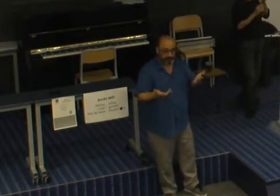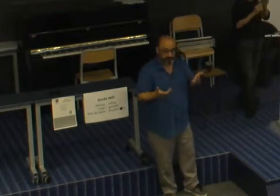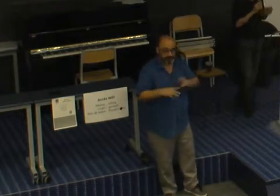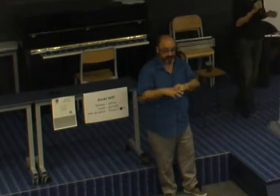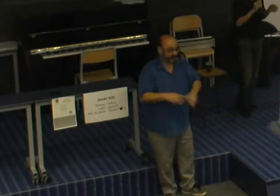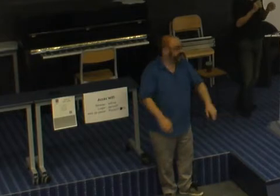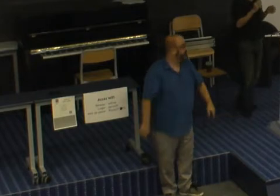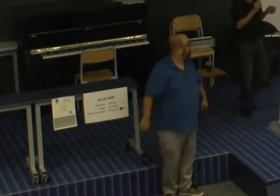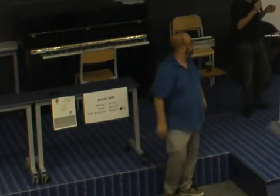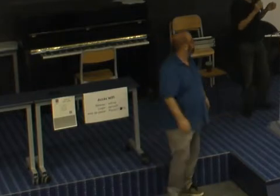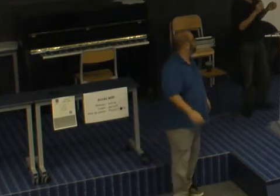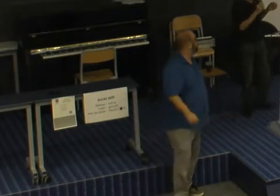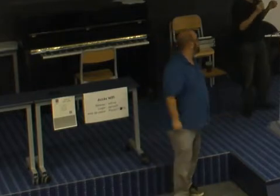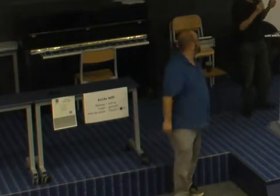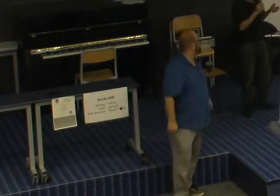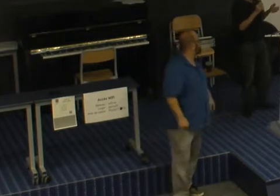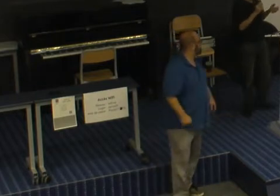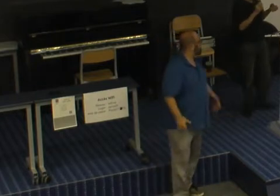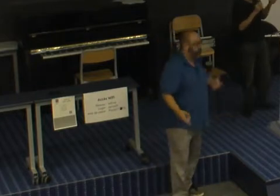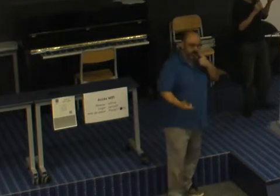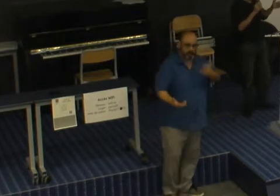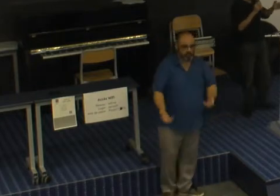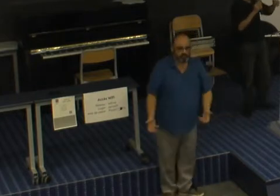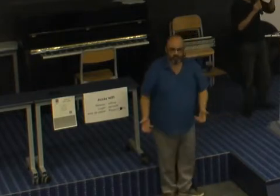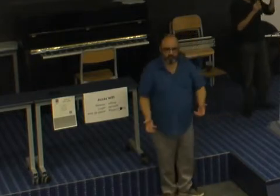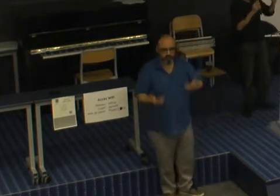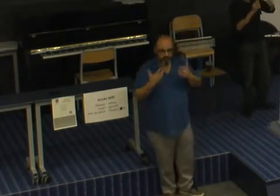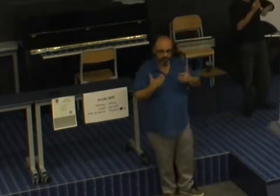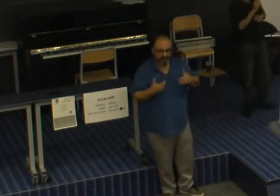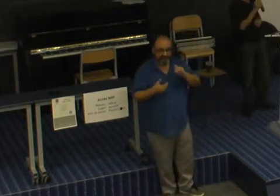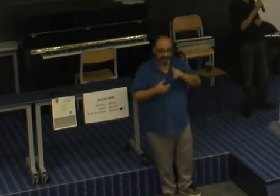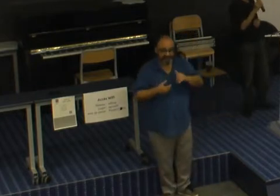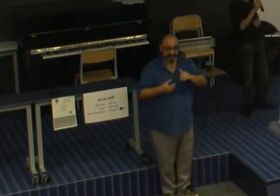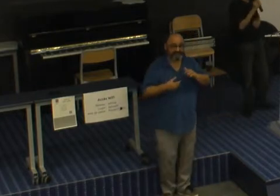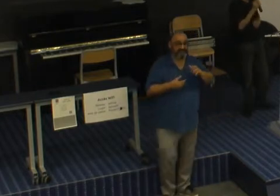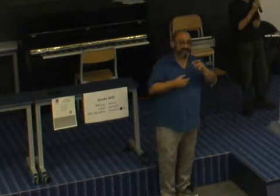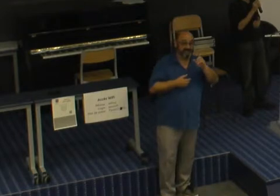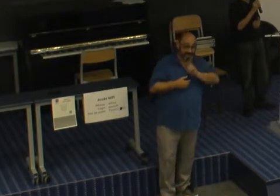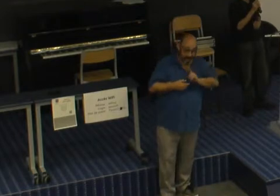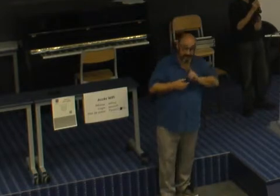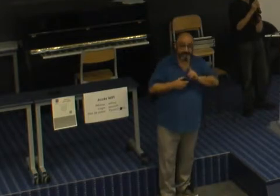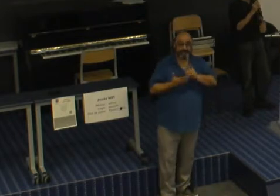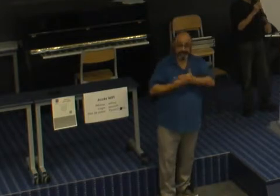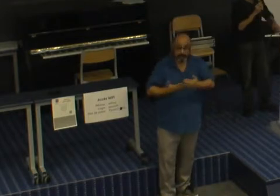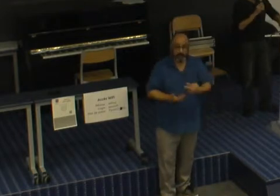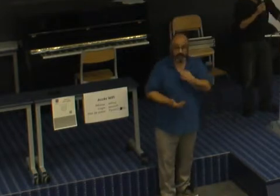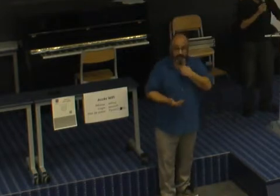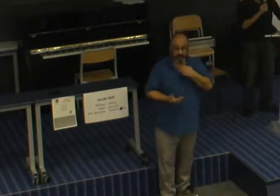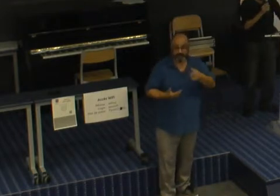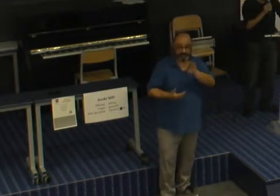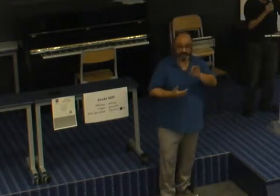c'est violent, c'est que le combo perdant, c'est être une femme en situation de handicap. Là, les statistiques sont un peu